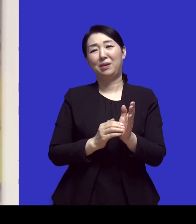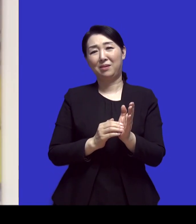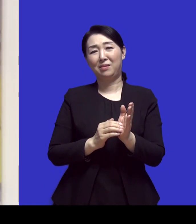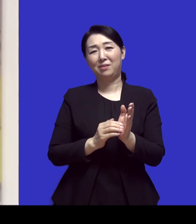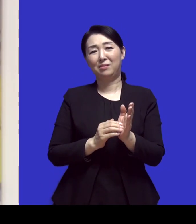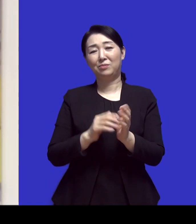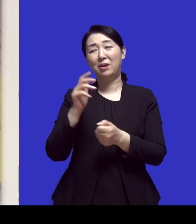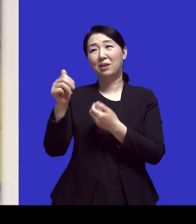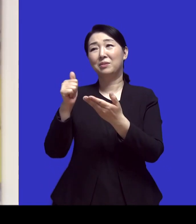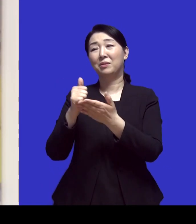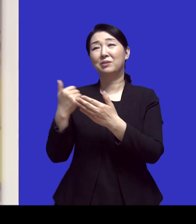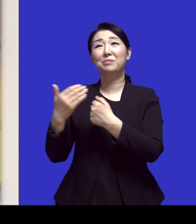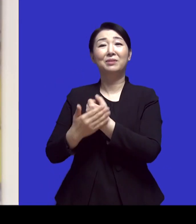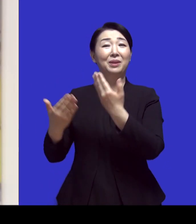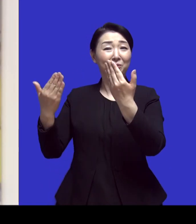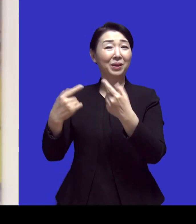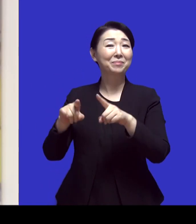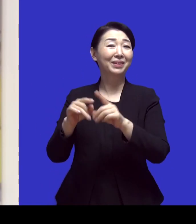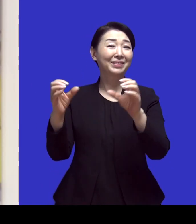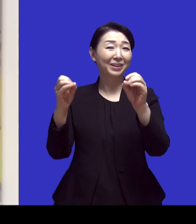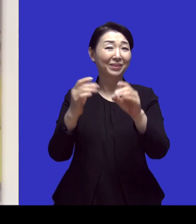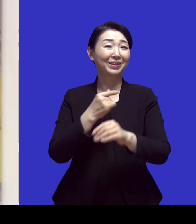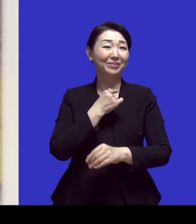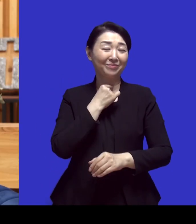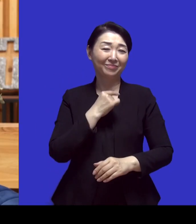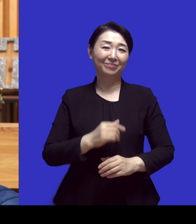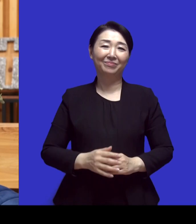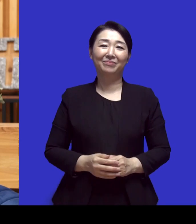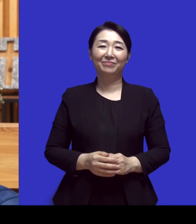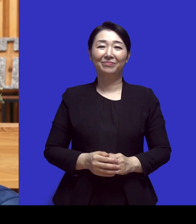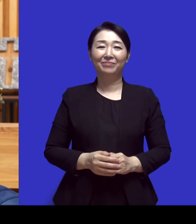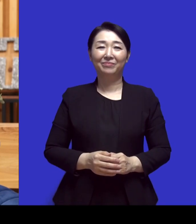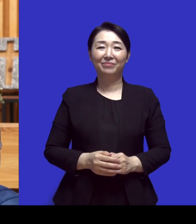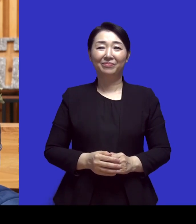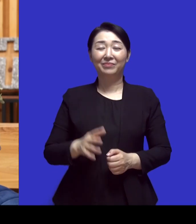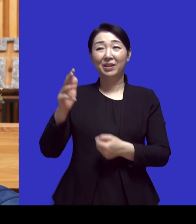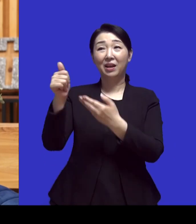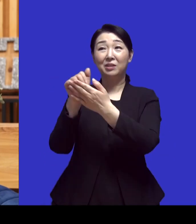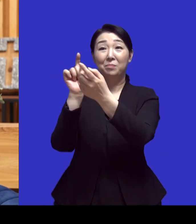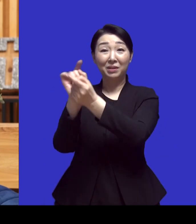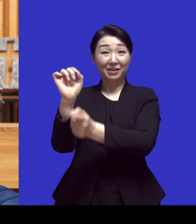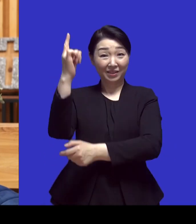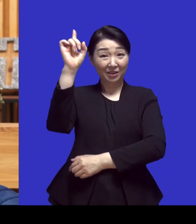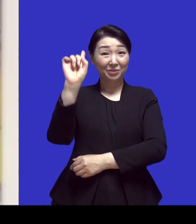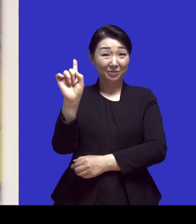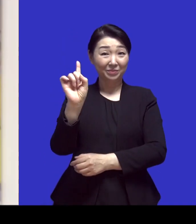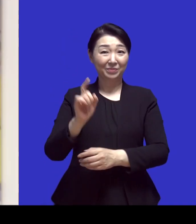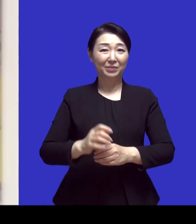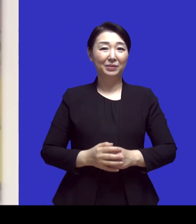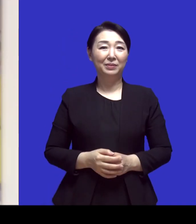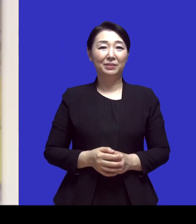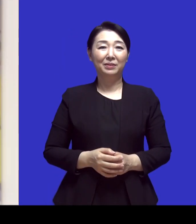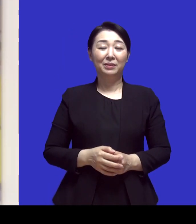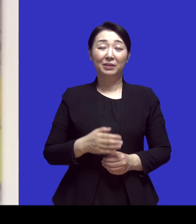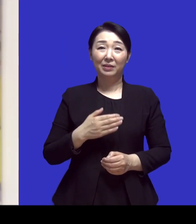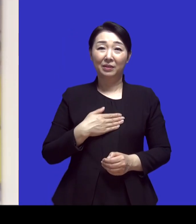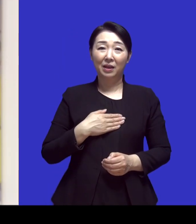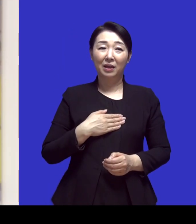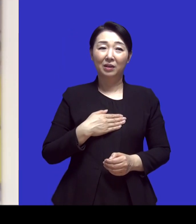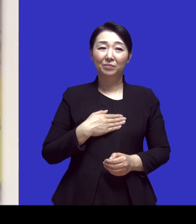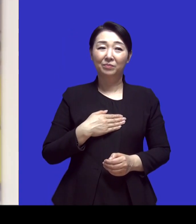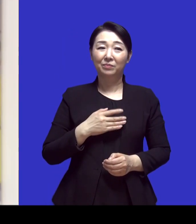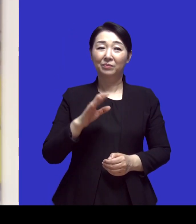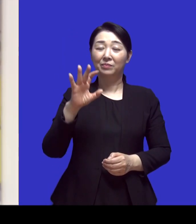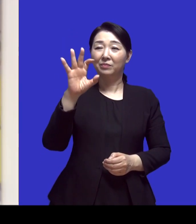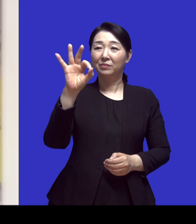하나님께서 어떤 은혜를 주시는지 한번 이야기를 나눠볼까 해요 네 언제 어떻게 하나님을 좀 만난 것 같으세요? 저는 이제 운유리 대학교에서